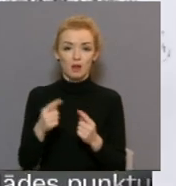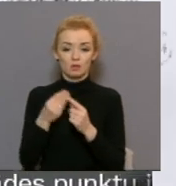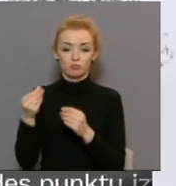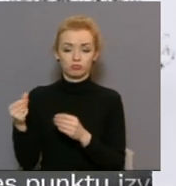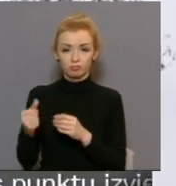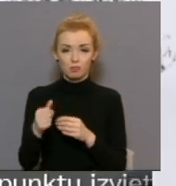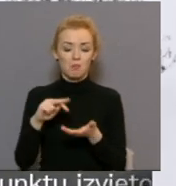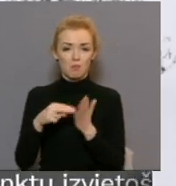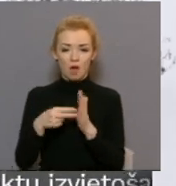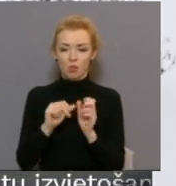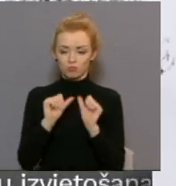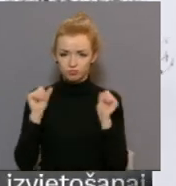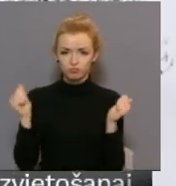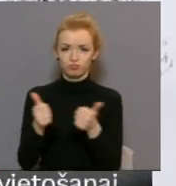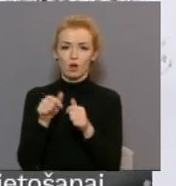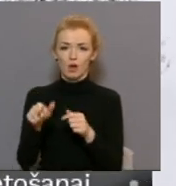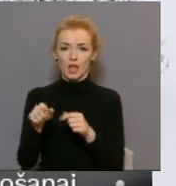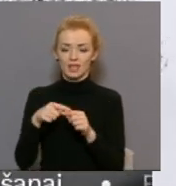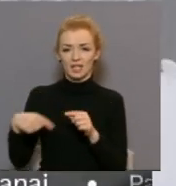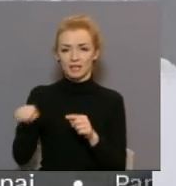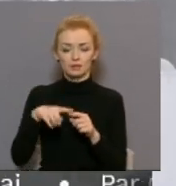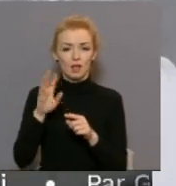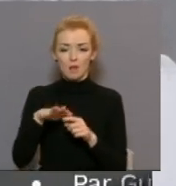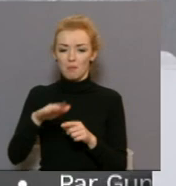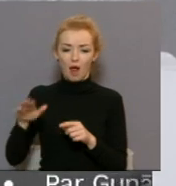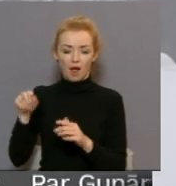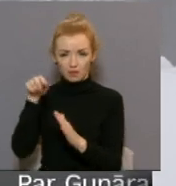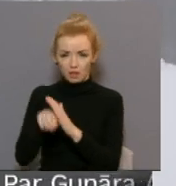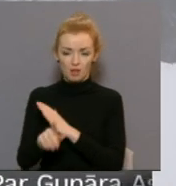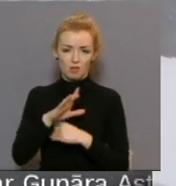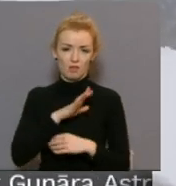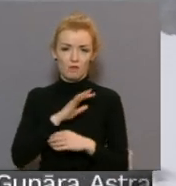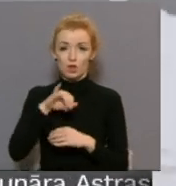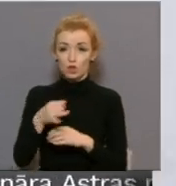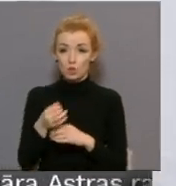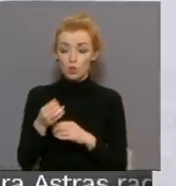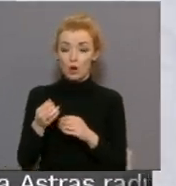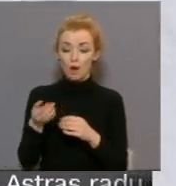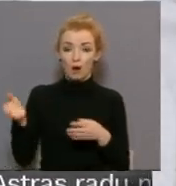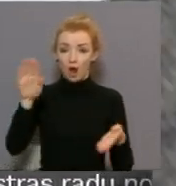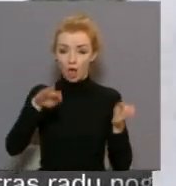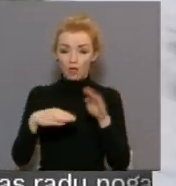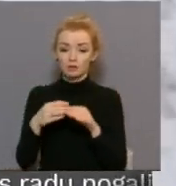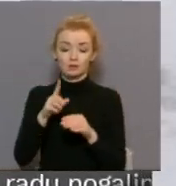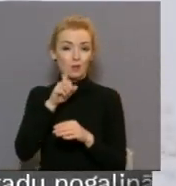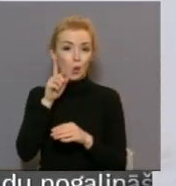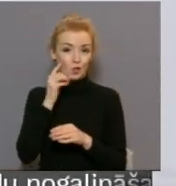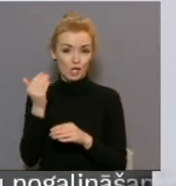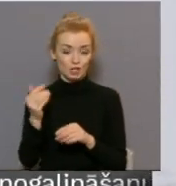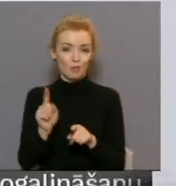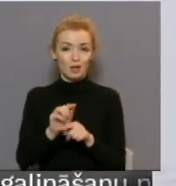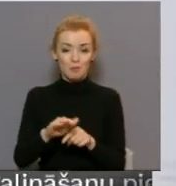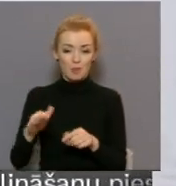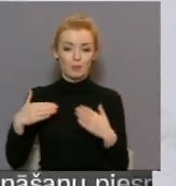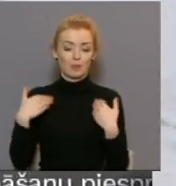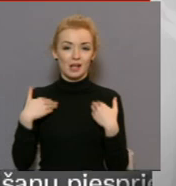tuvākajā laikā plāno norobežāt konkrēto dīķi, lai bērnu tajā vairs nevarētu ieslīdēt ņemot vērā, ka pilsdrupu kalns bērniem un jauniešiem ir populārs